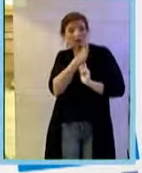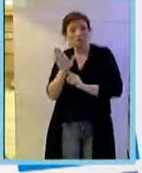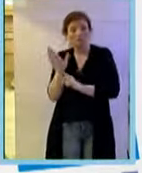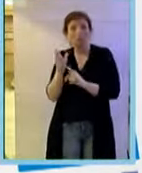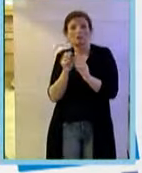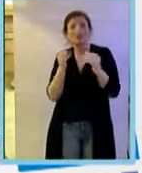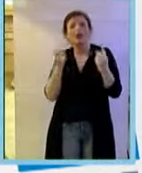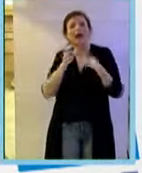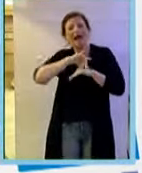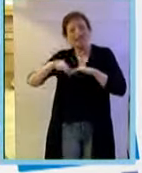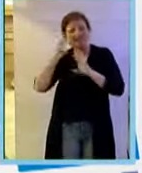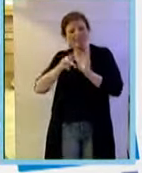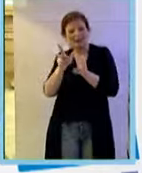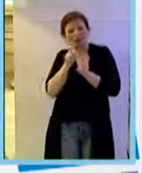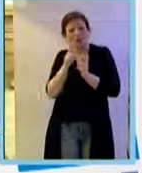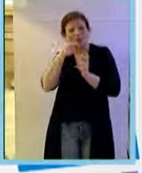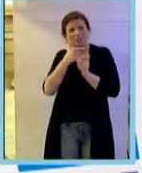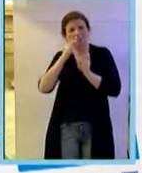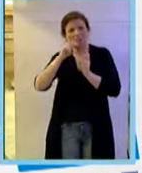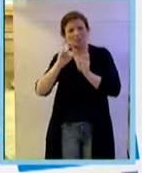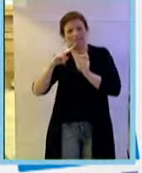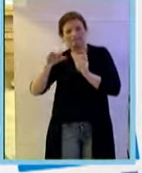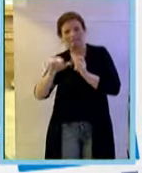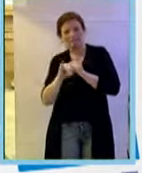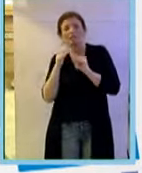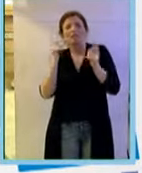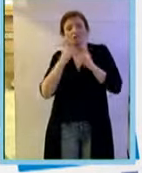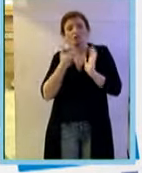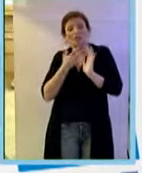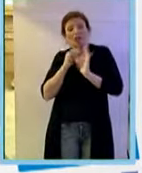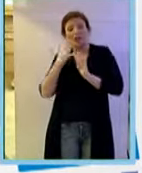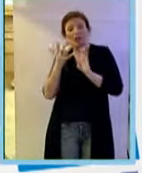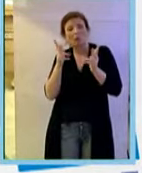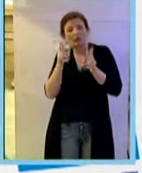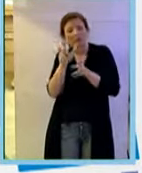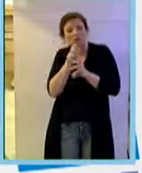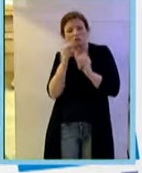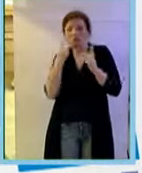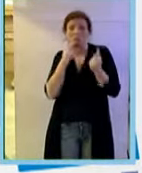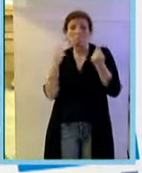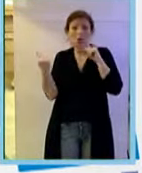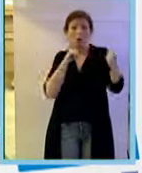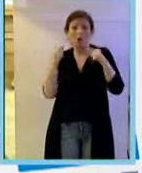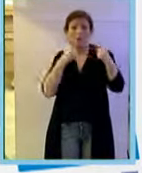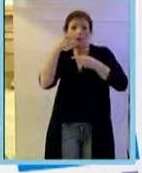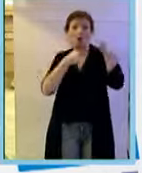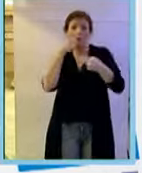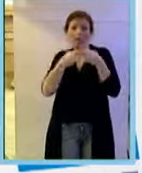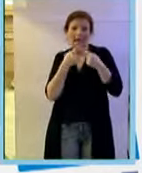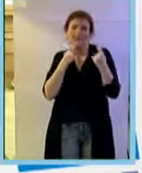recettore di Rosin-Chinasi c'è un qualche recettore, una polemica che è inizialmente caratterizzata dai